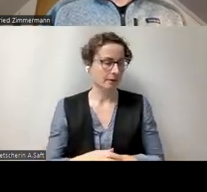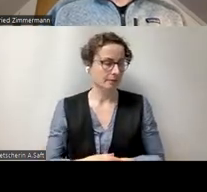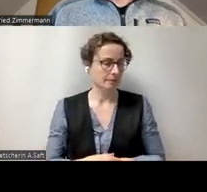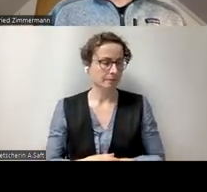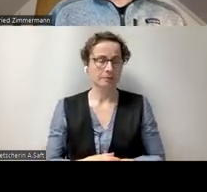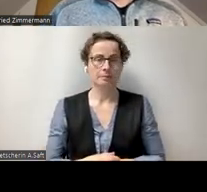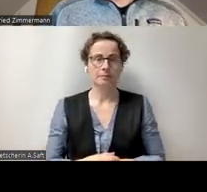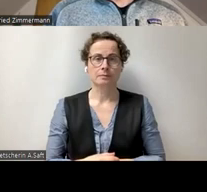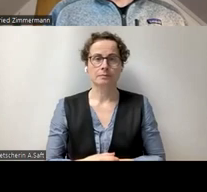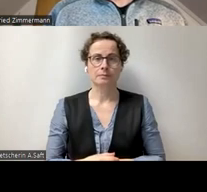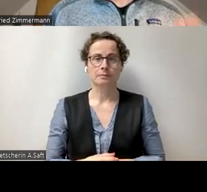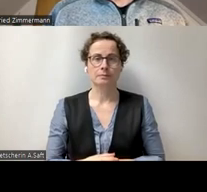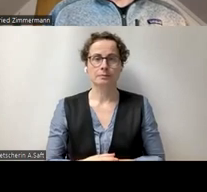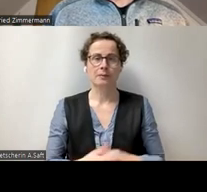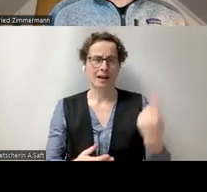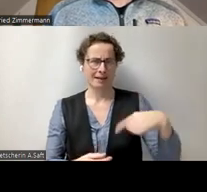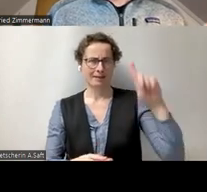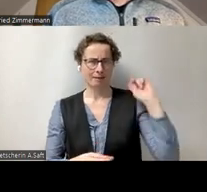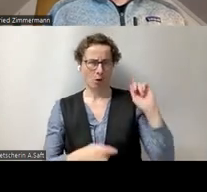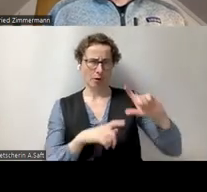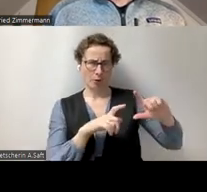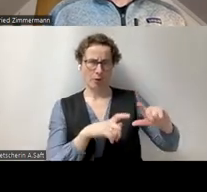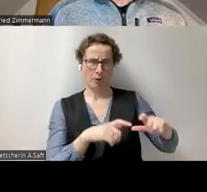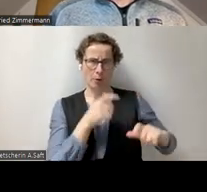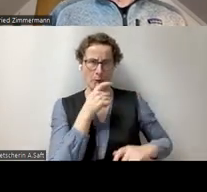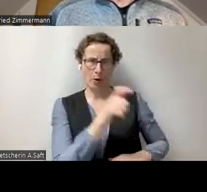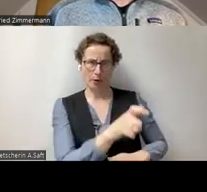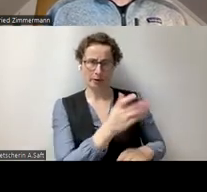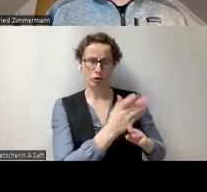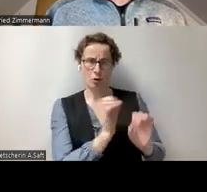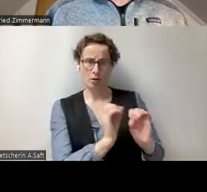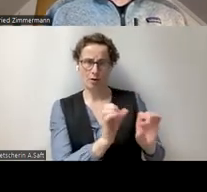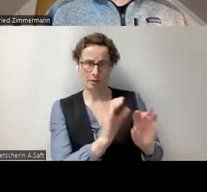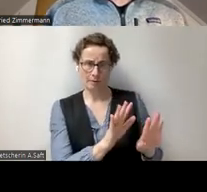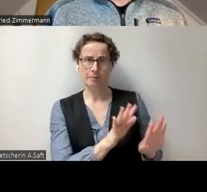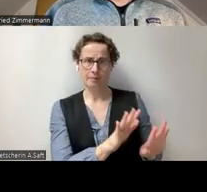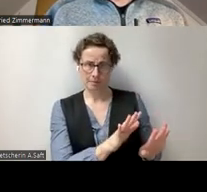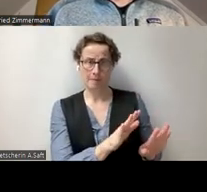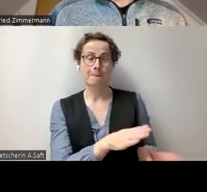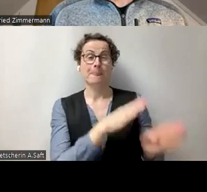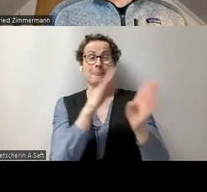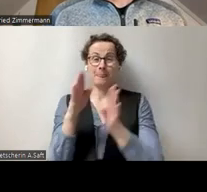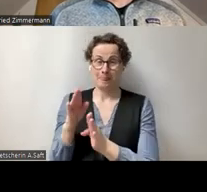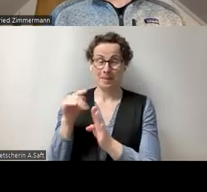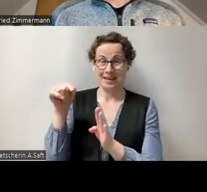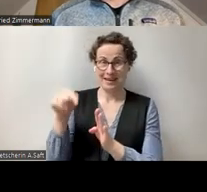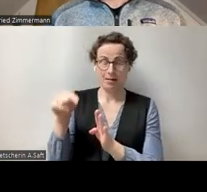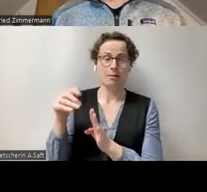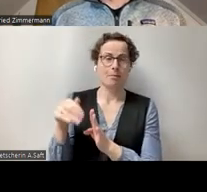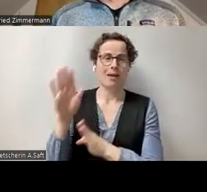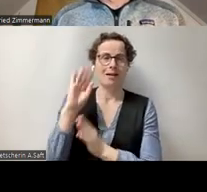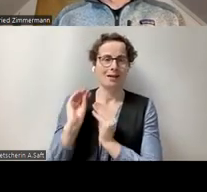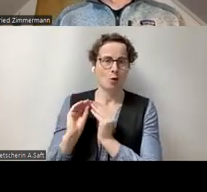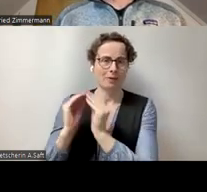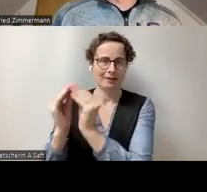Da hatten wir ja letzte Woche bei Word auch schon ein bisschen was. Nur jetzt kommen wir zu komplizierteren Dingen. Also das ist ja